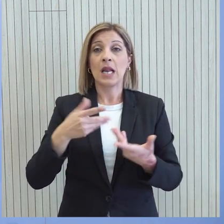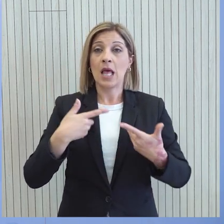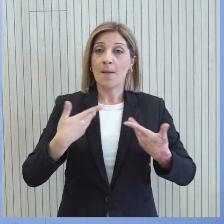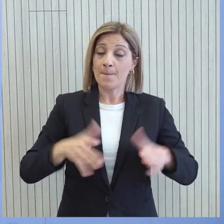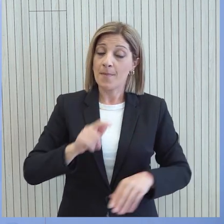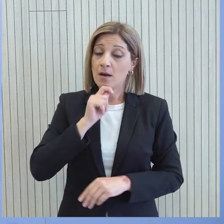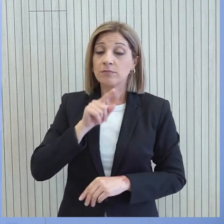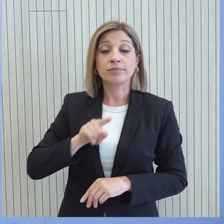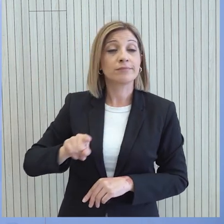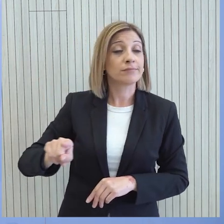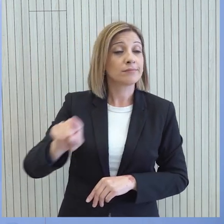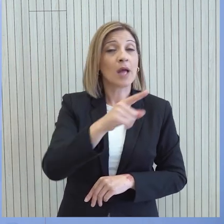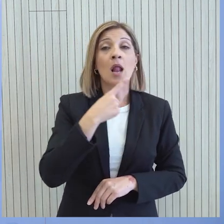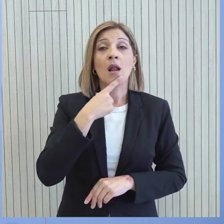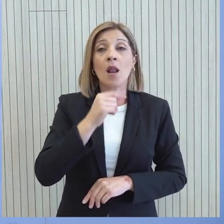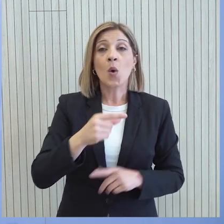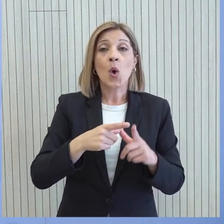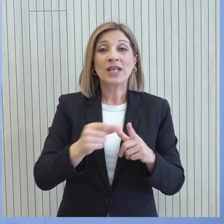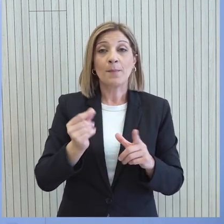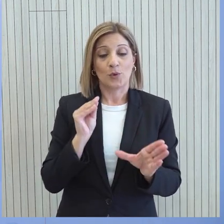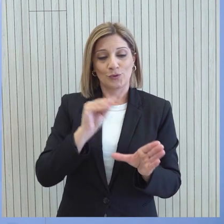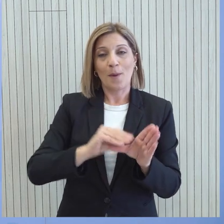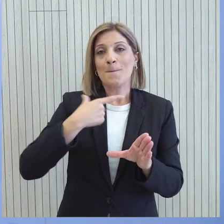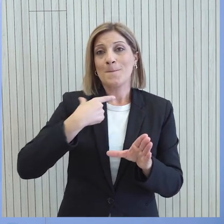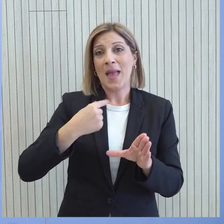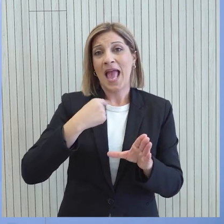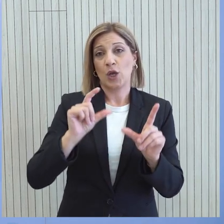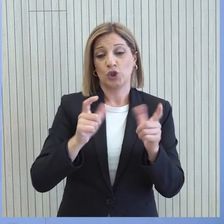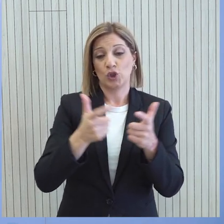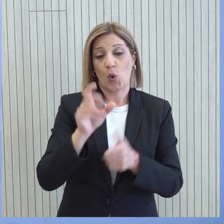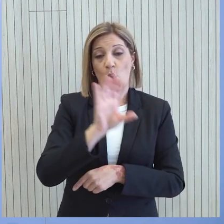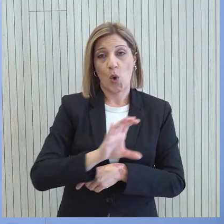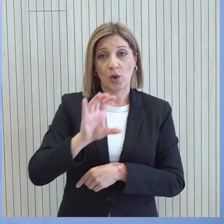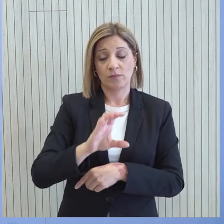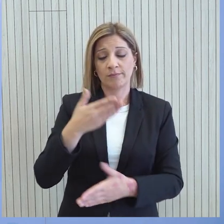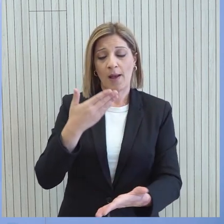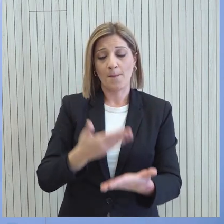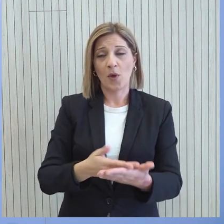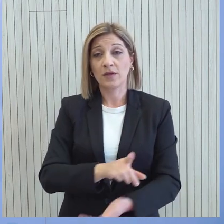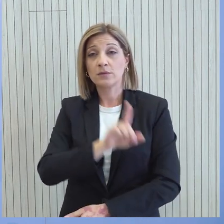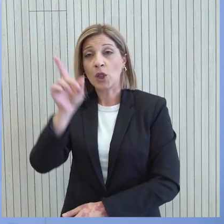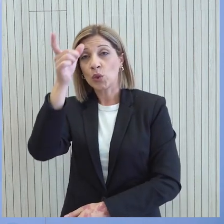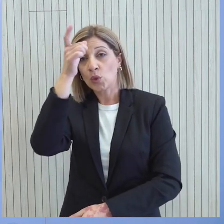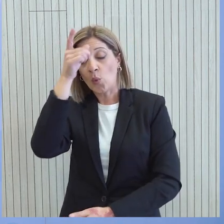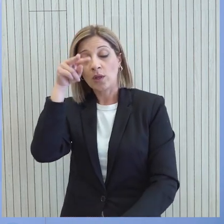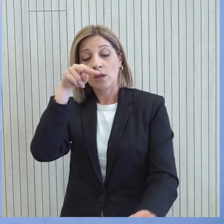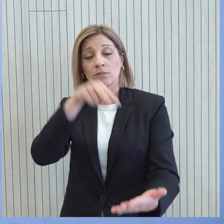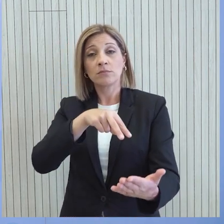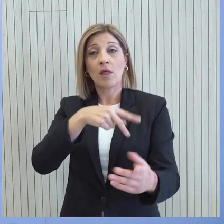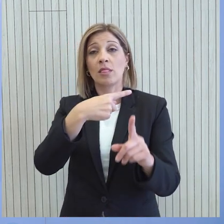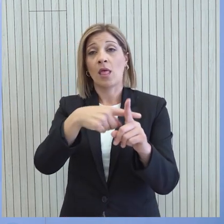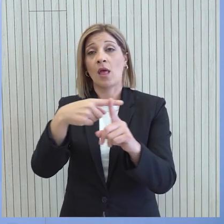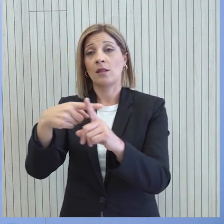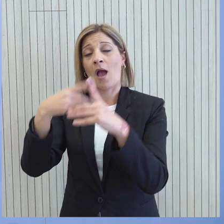σαφές μήνυμα ως ευρωπαϊκή οικογένεια στην Τουρκία για τις θετικές προοπτικές που μπορούν να υπάρξουν στα πολύ σημαντικά σημεία που την